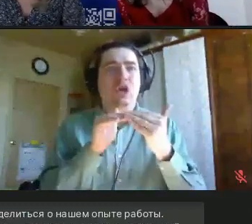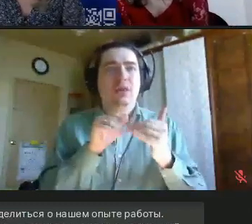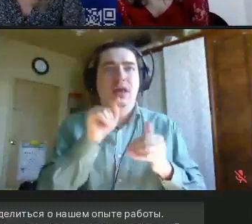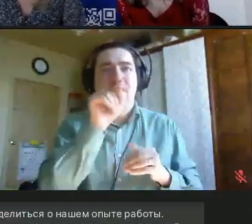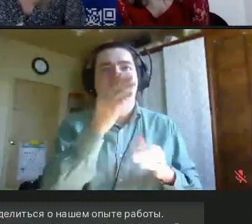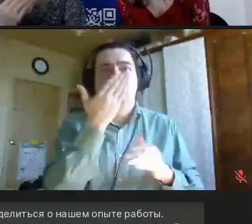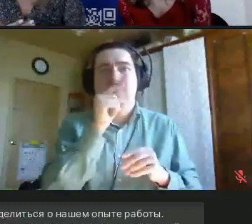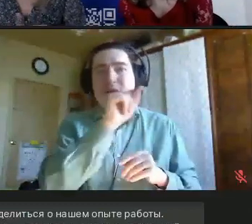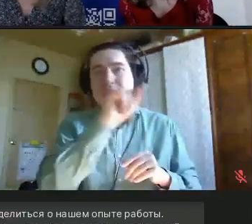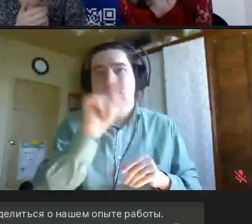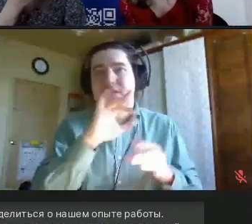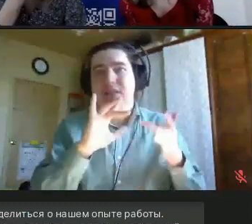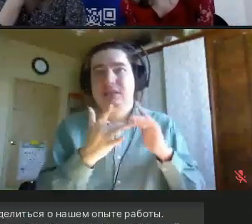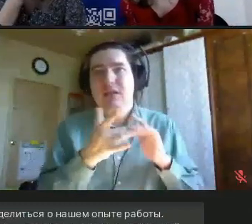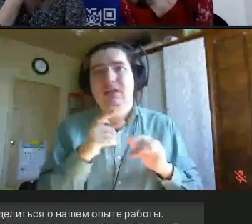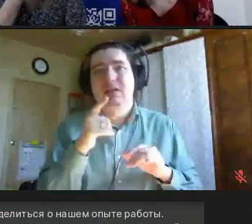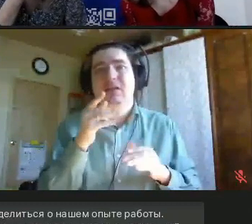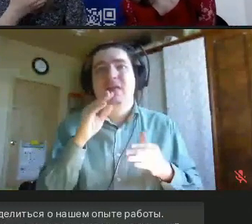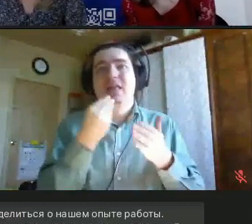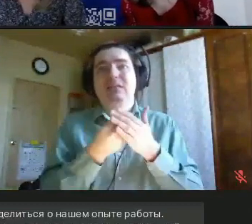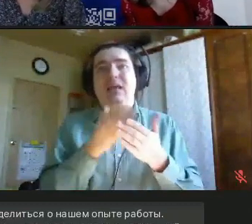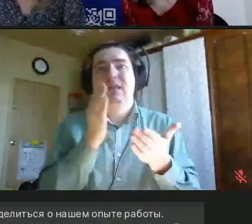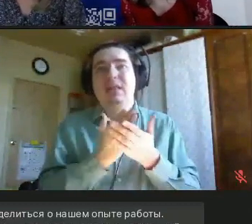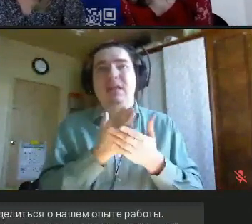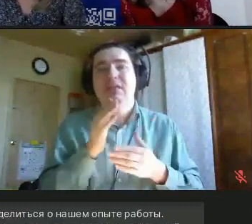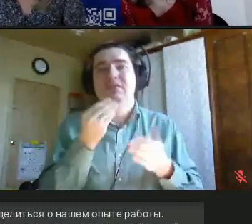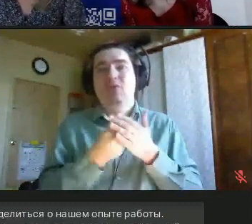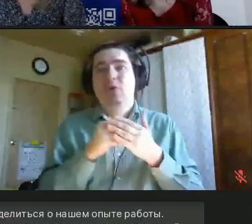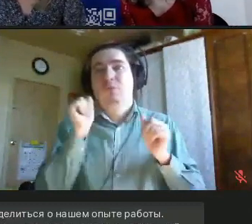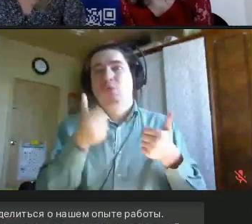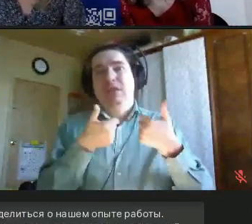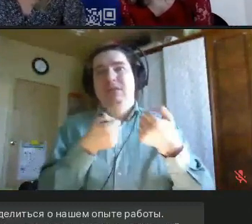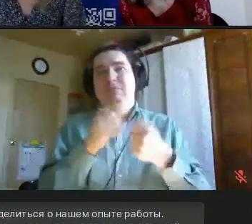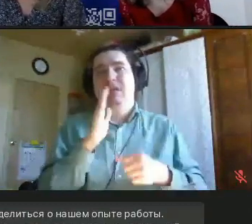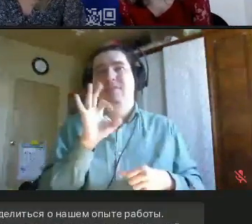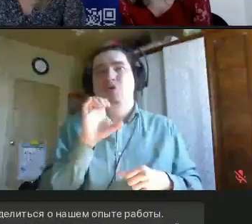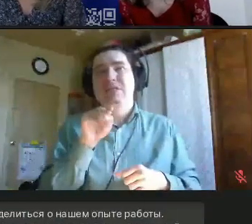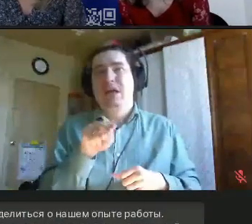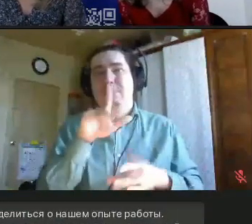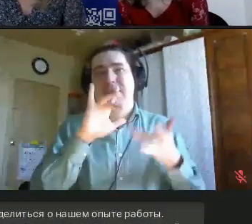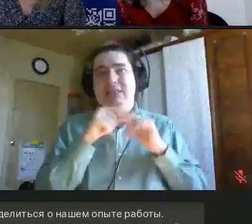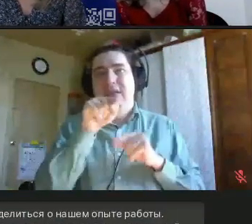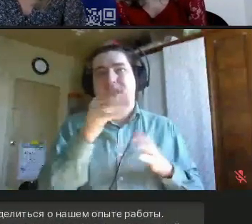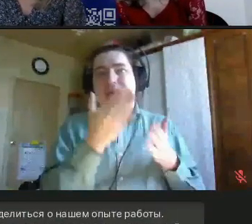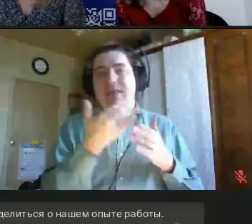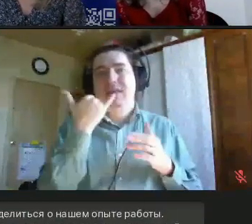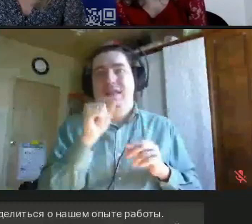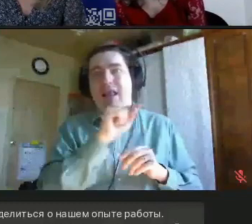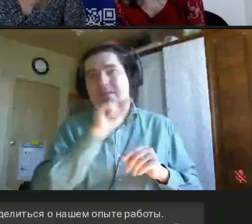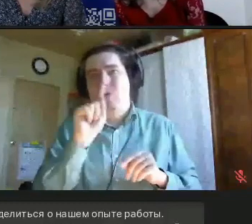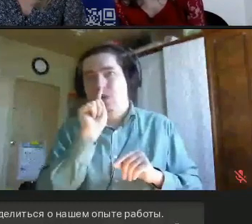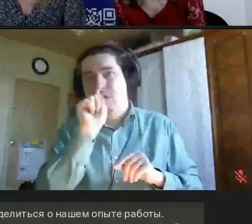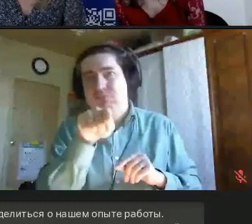школа особенного родителя, либо есть на сайте фондового новостя. ТОПСЕ, по-моему, в этом году нету, но есть